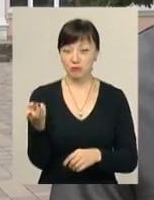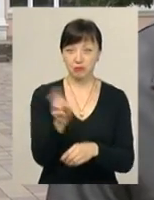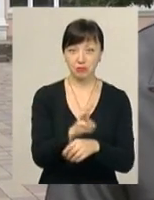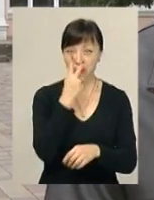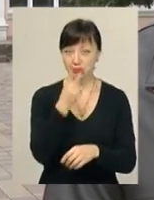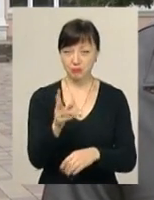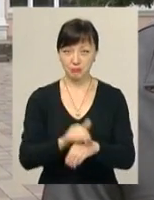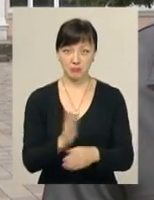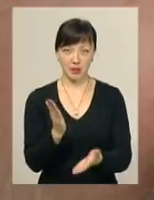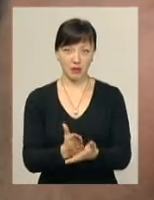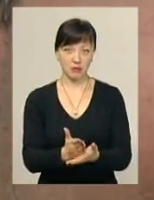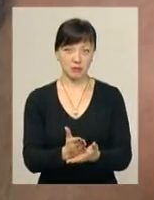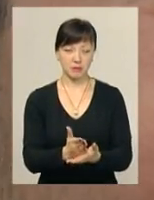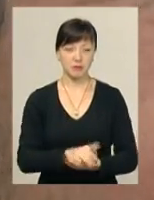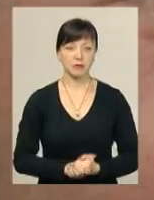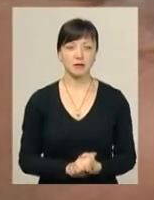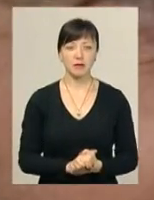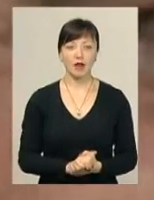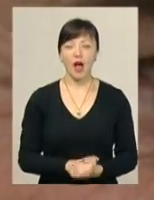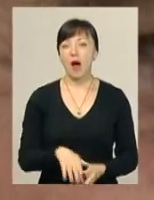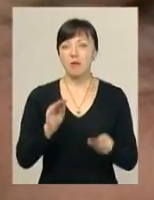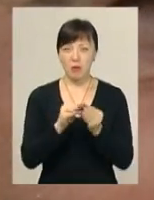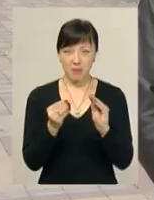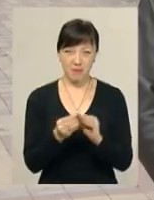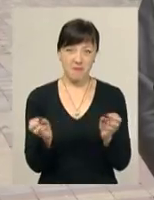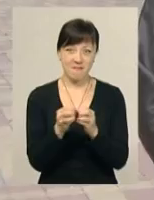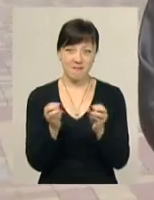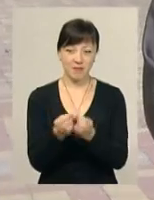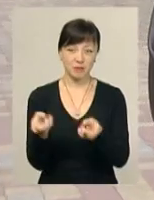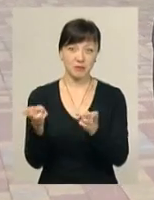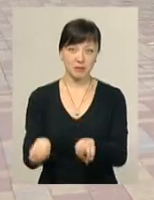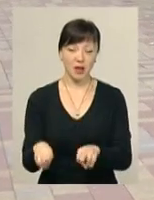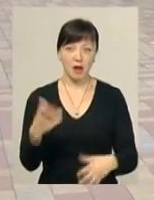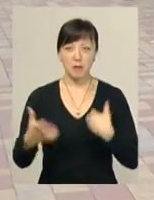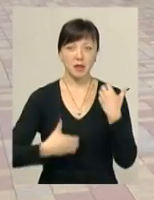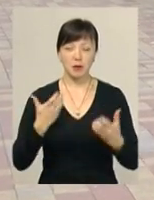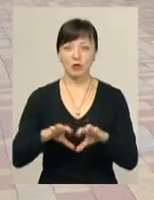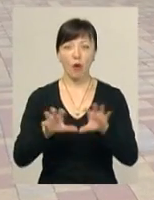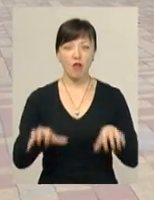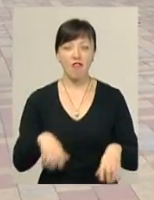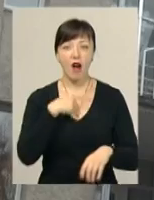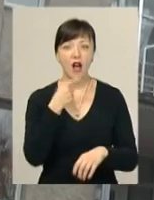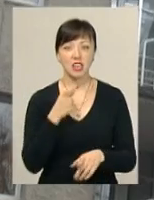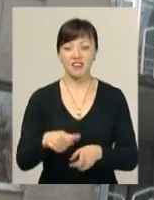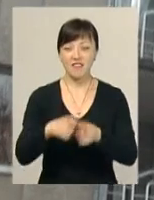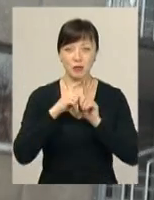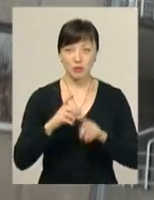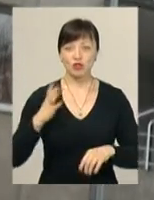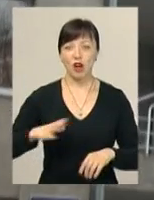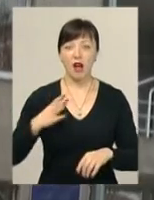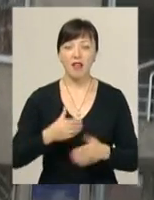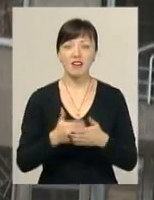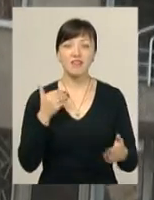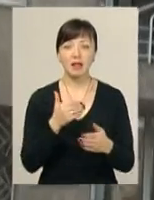обнаджували. Віз, а точніше Мотлух, і нині там бідкається голова громади. Каже, в відповіді дочекались